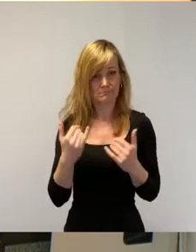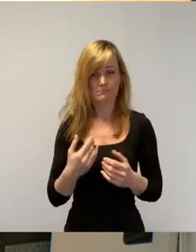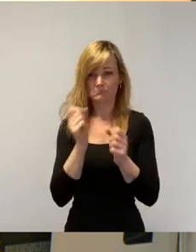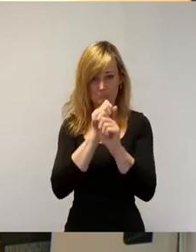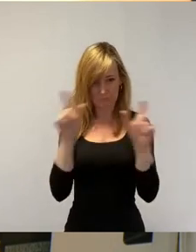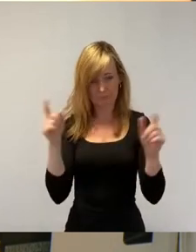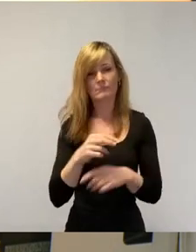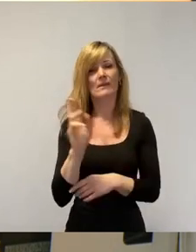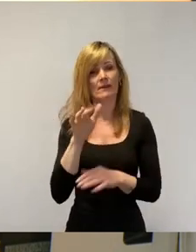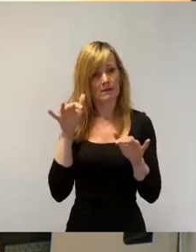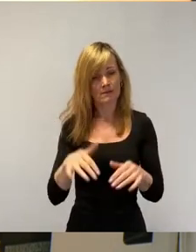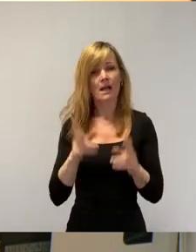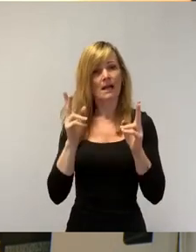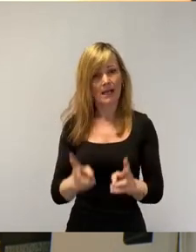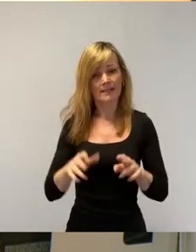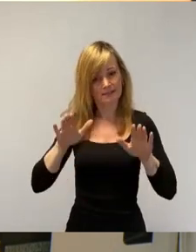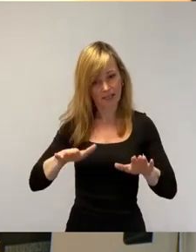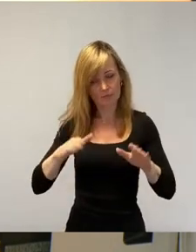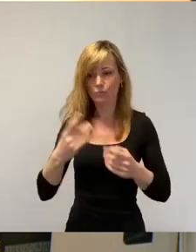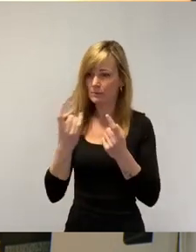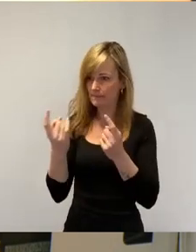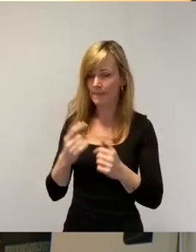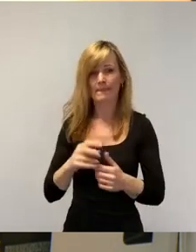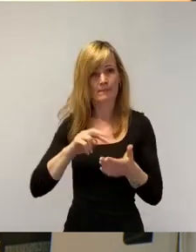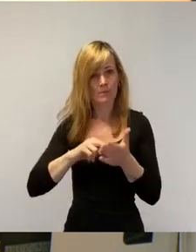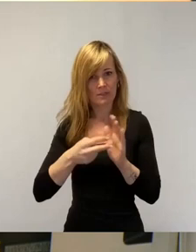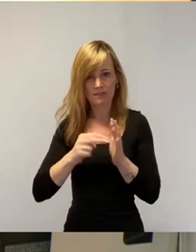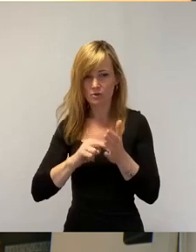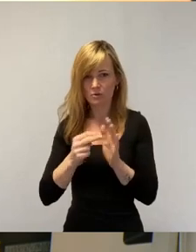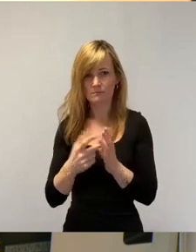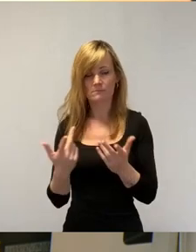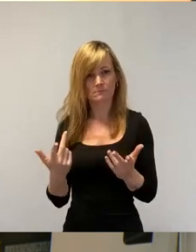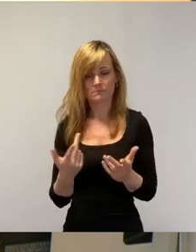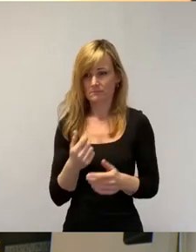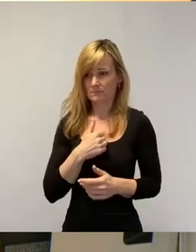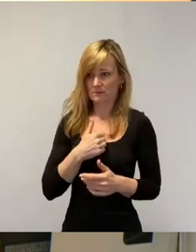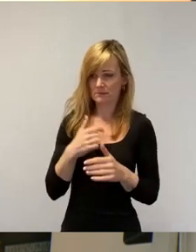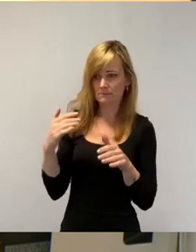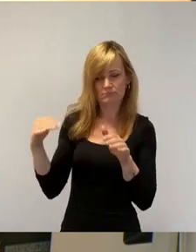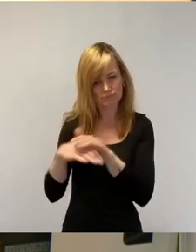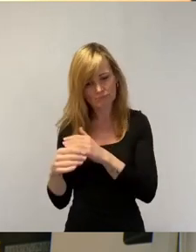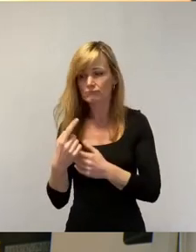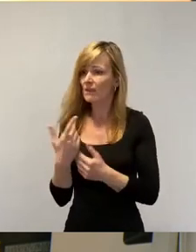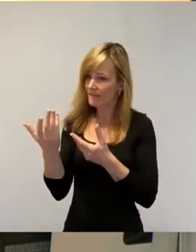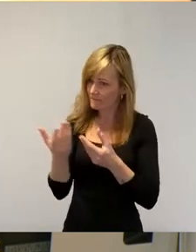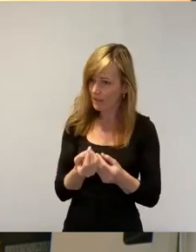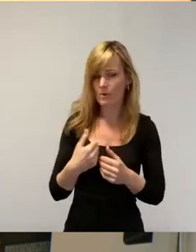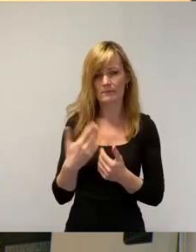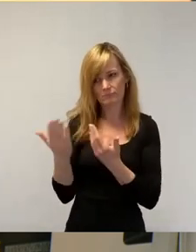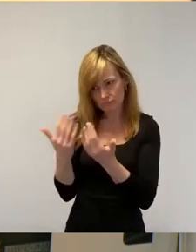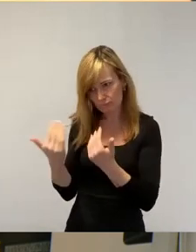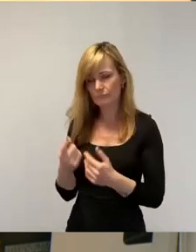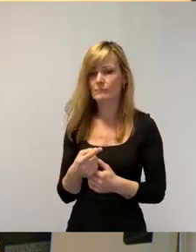auf Asyl haben. Als politischer Verfolgter bist du bei uns willkommen. Wir sorgen für dich, wir sorgen für deine medizinische Betreuung,